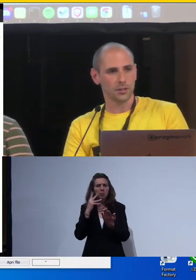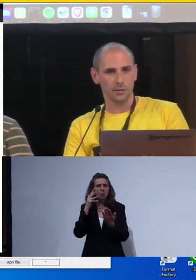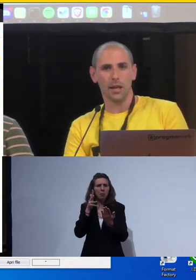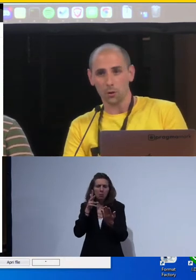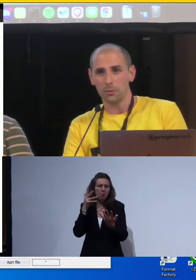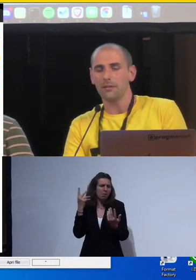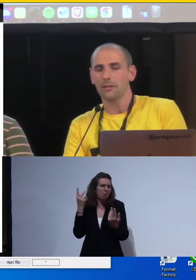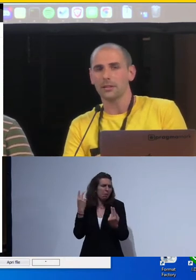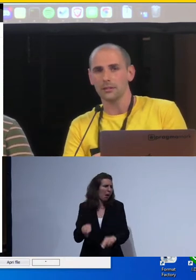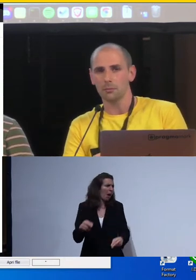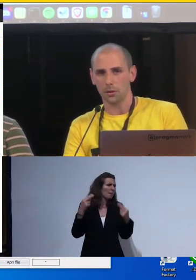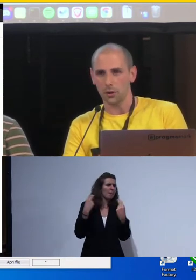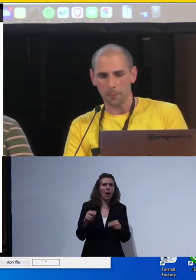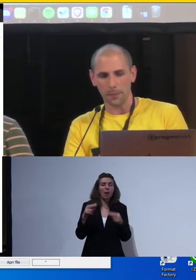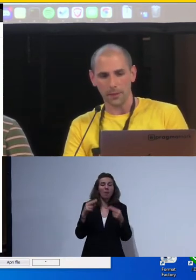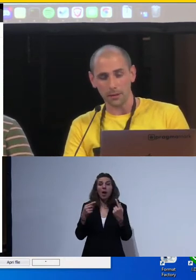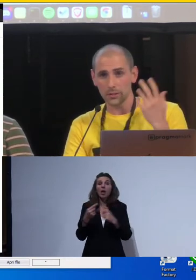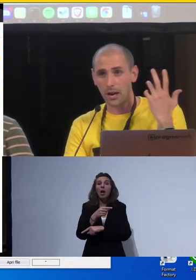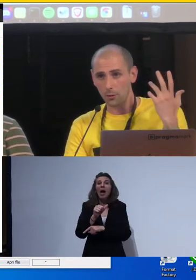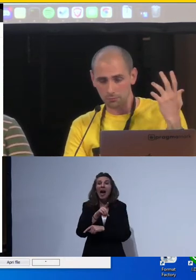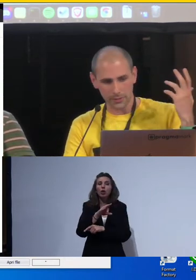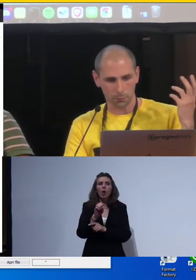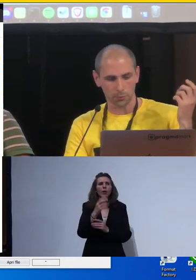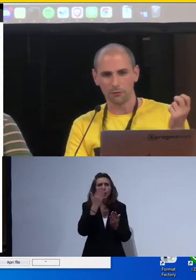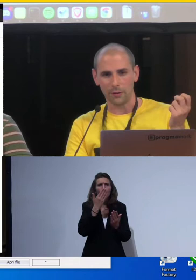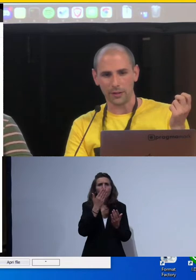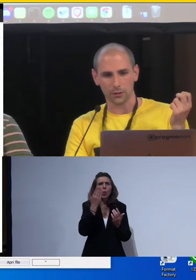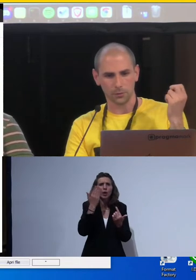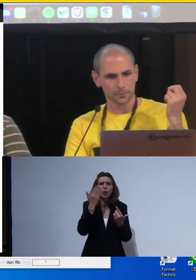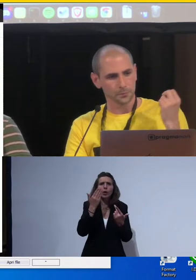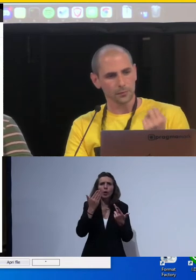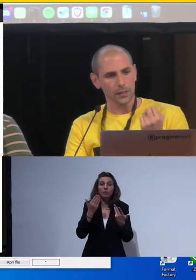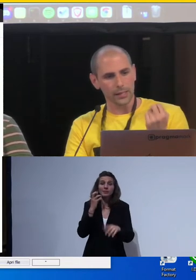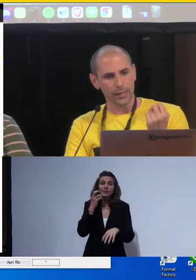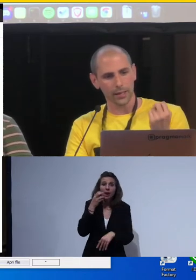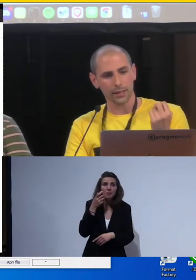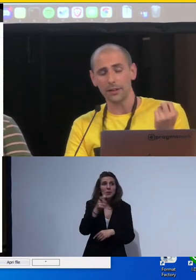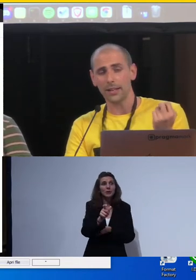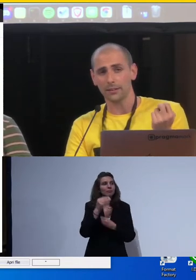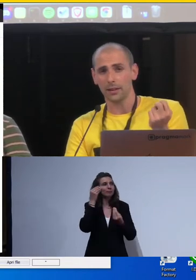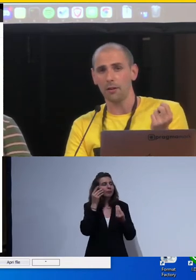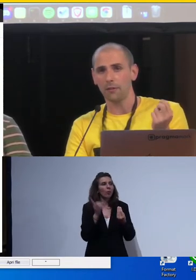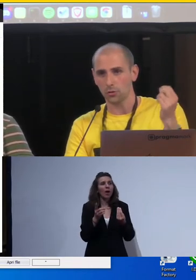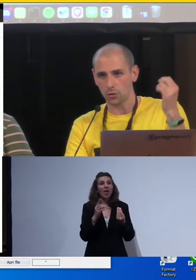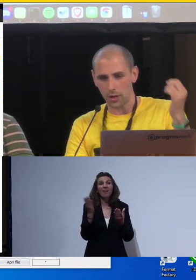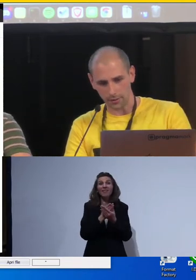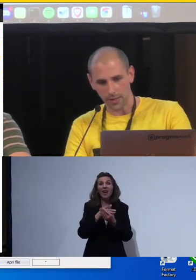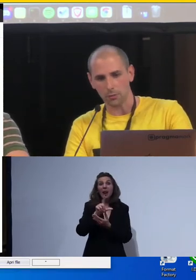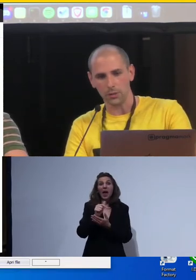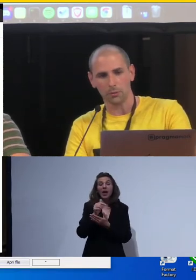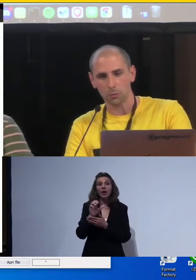inaccessibile, Adobe dava tantissimi errori. Strano, pensando appunto al fatto che il file di Latec è un file